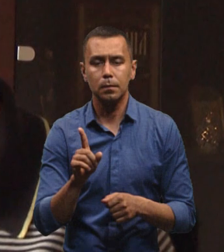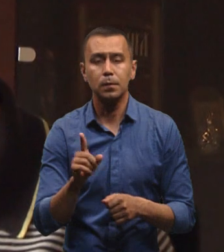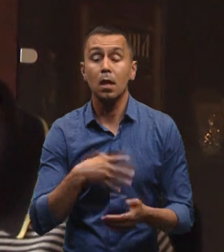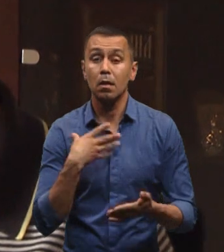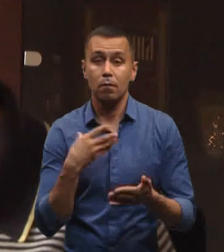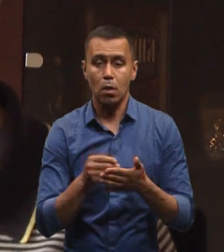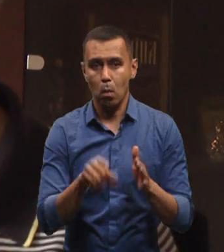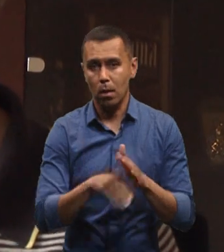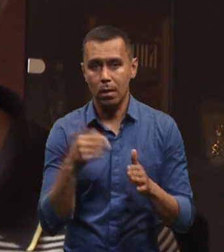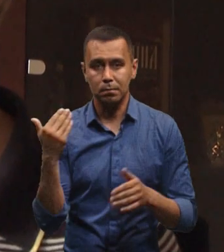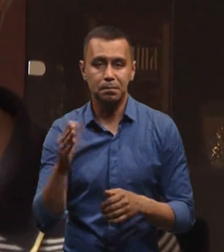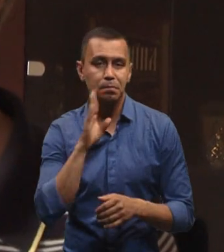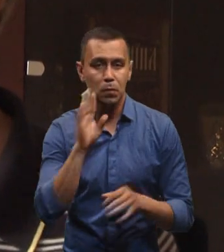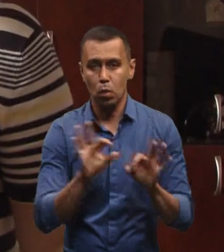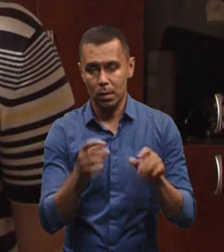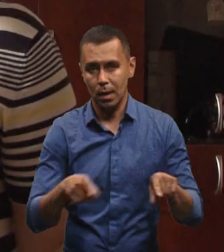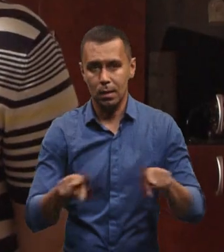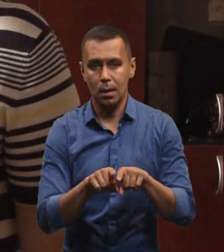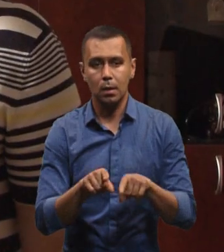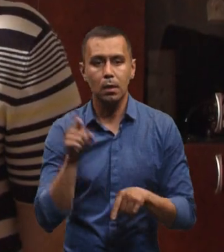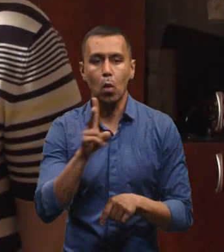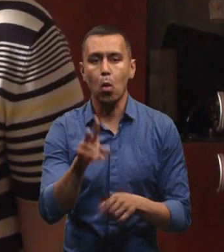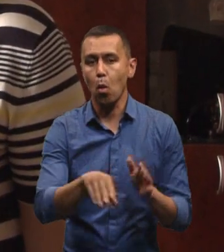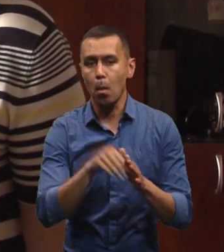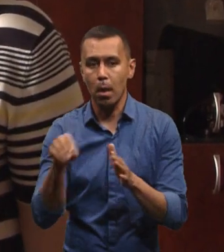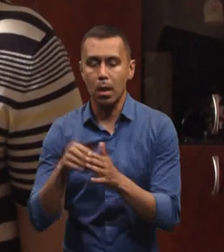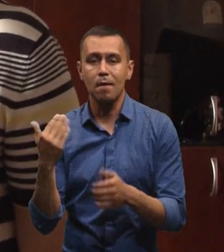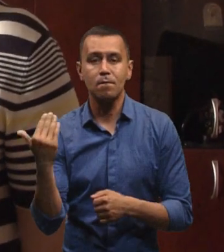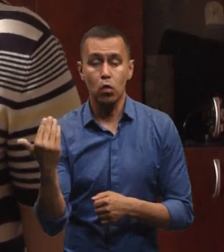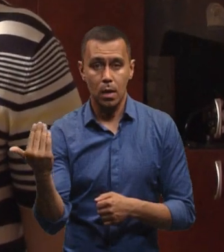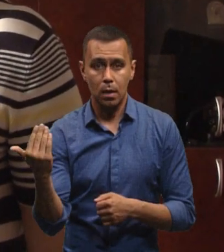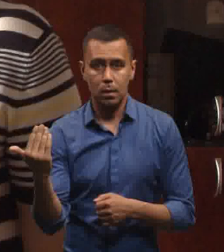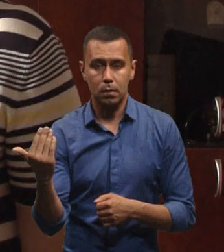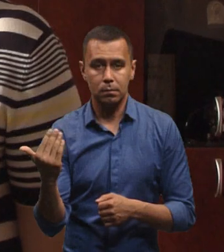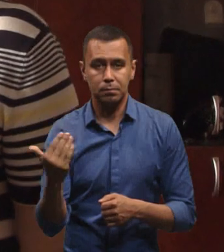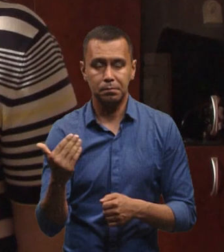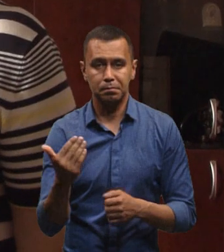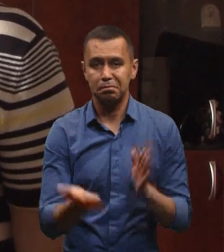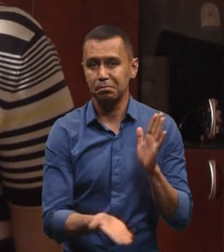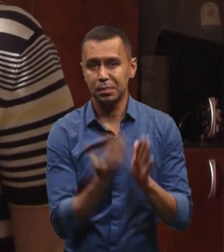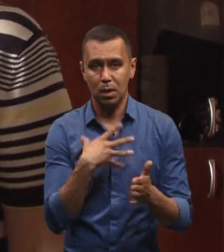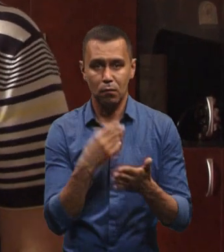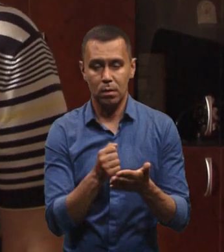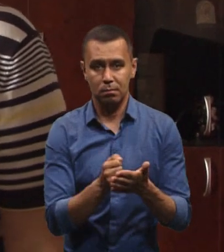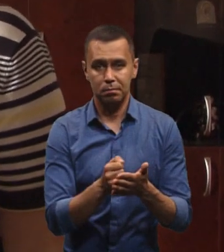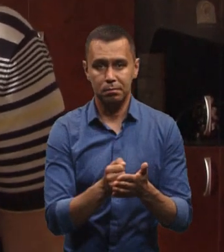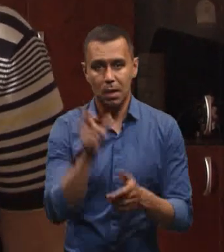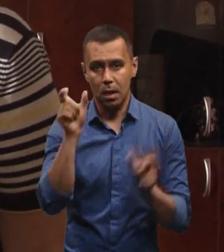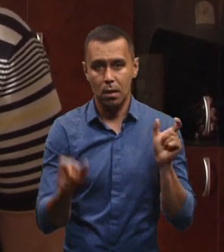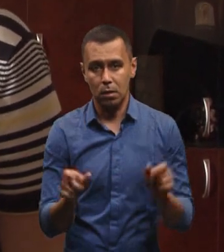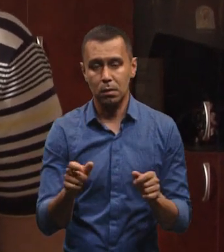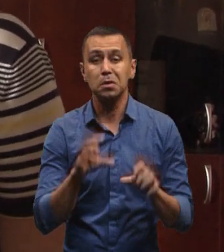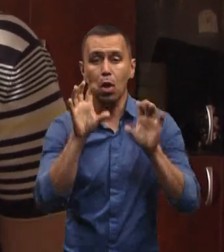Своє обрання Тетяна Бацутса коментує так. Тих, кого обрали, вони зняли свої кандидатури. Законом це